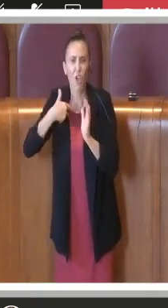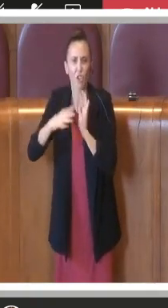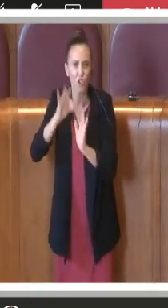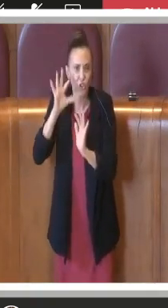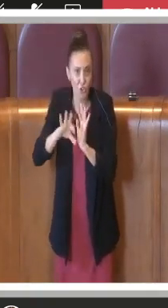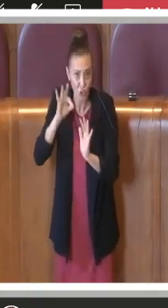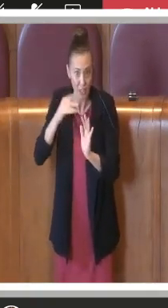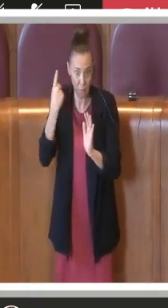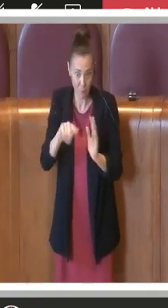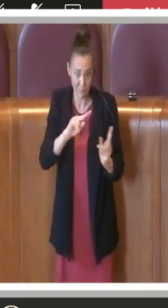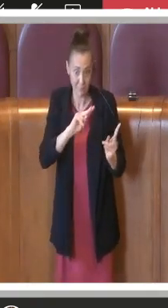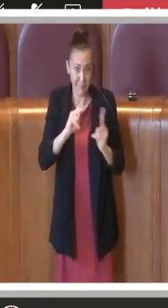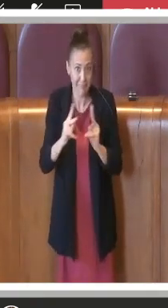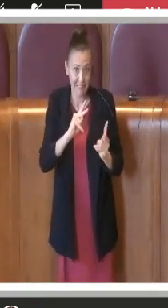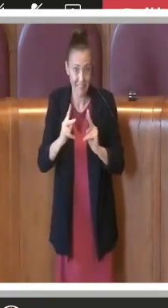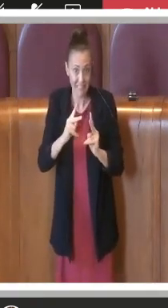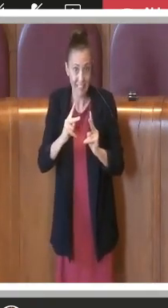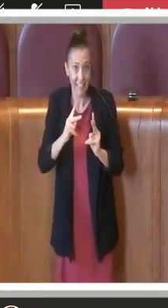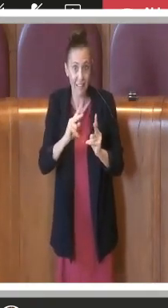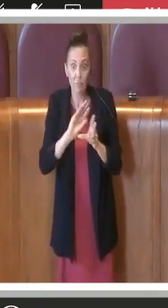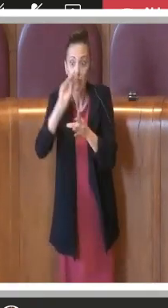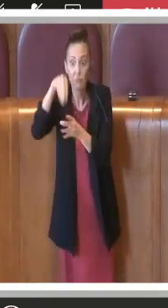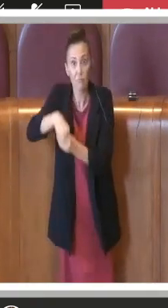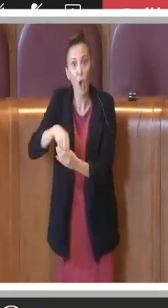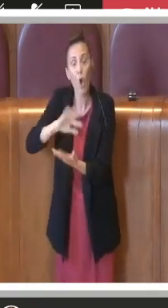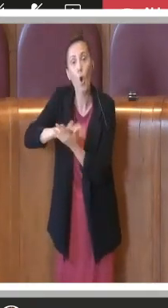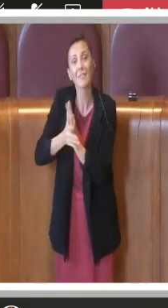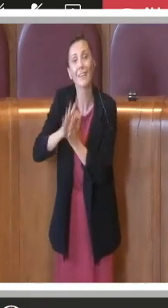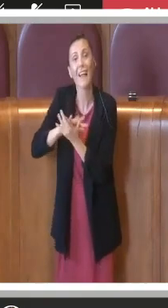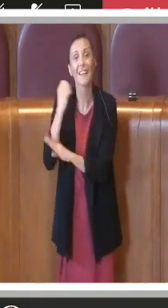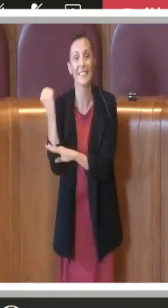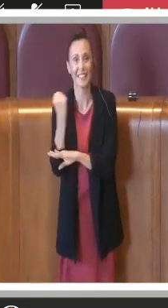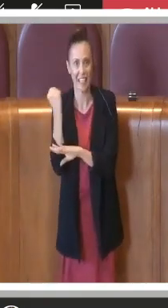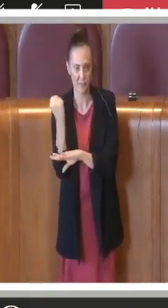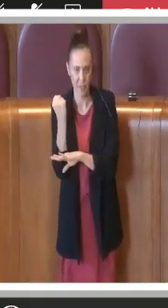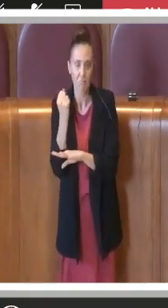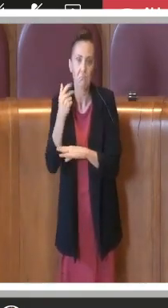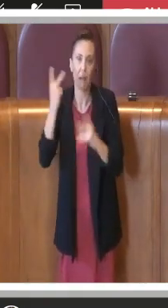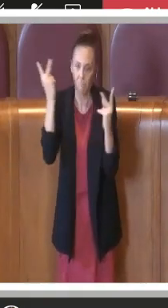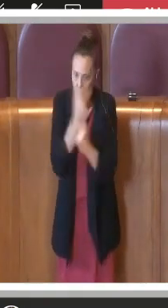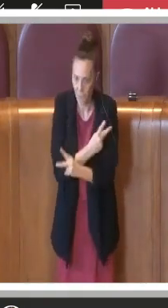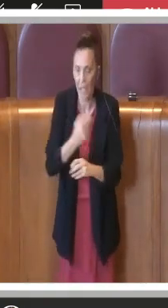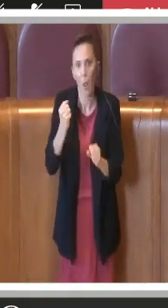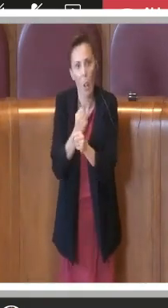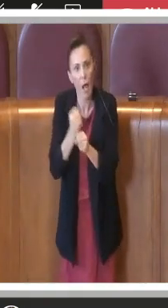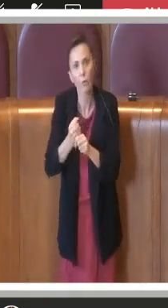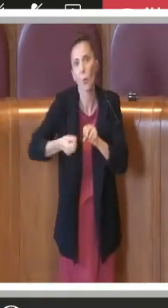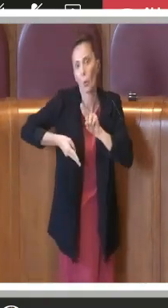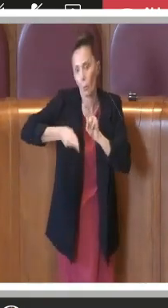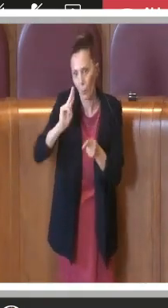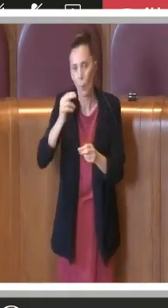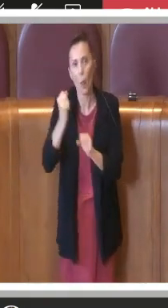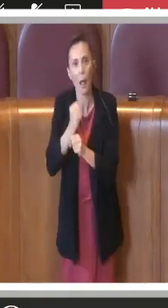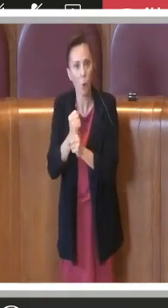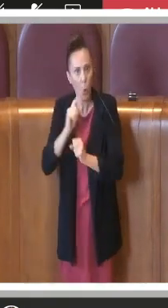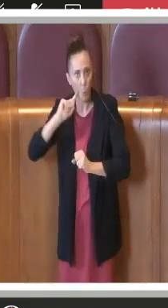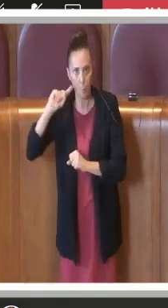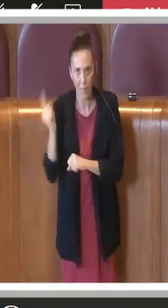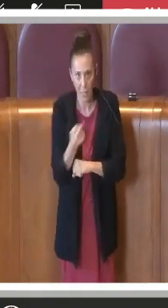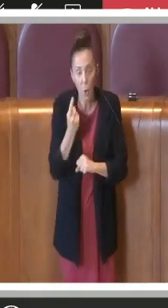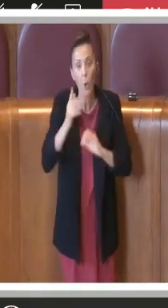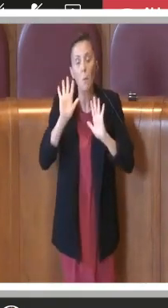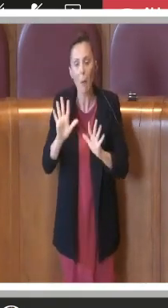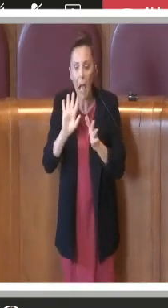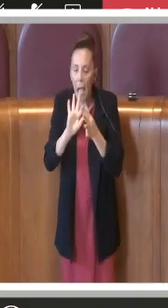stati tradotti nel contratto di servizio. Si può fare di più, si può arrivare a fare meglio, ma è scritto in